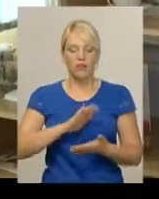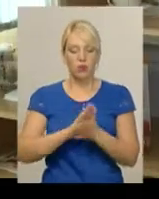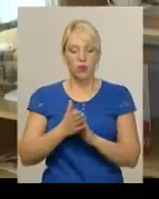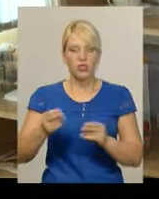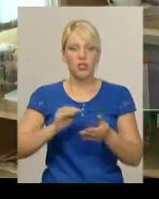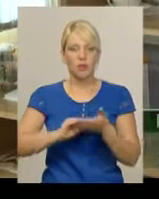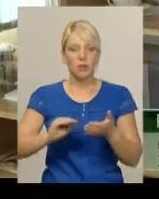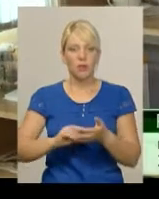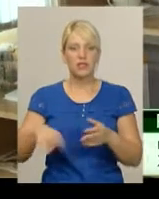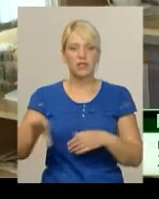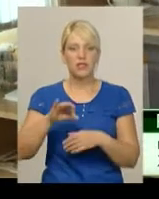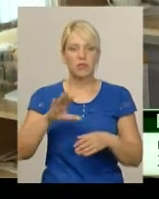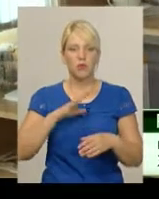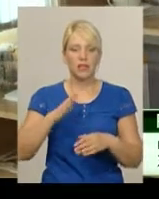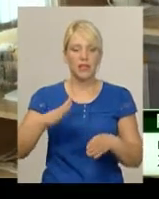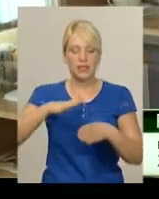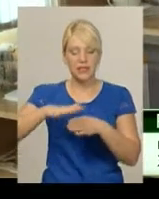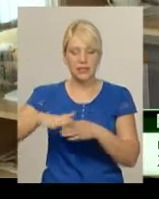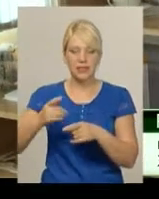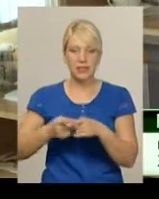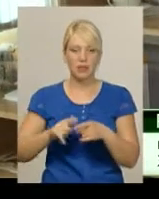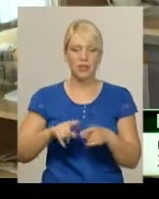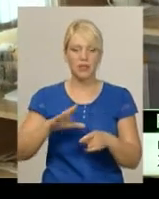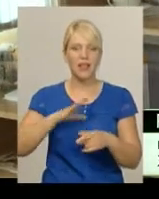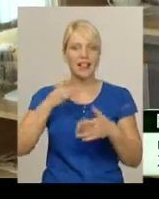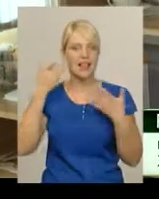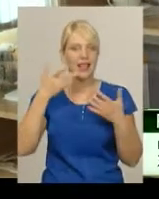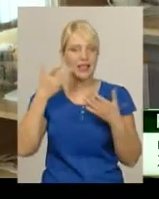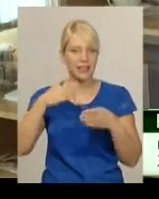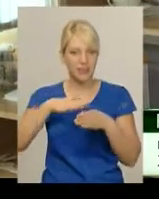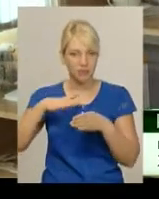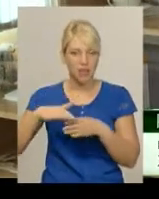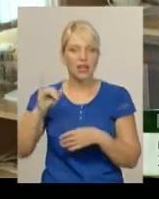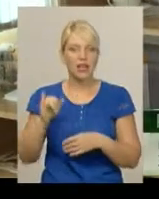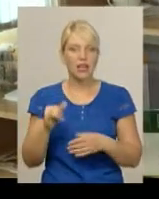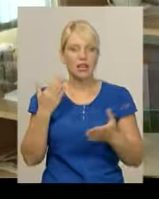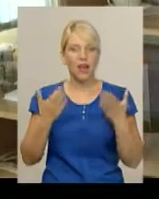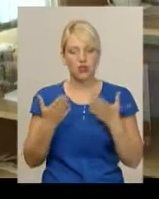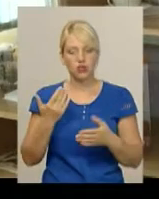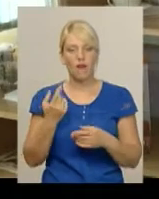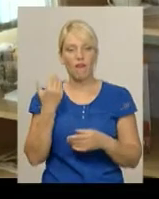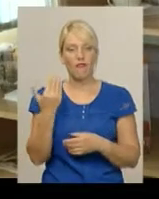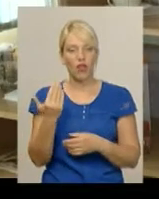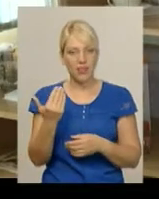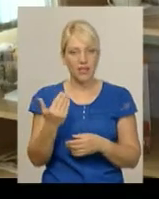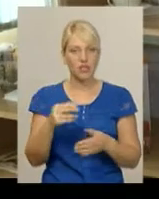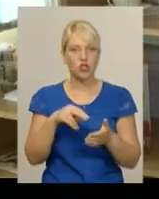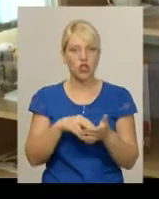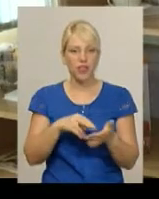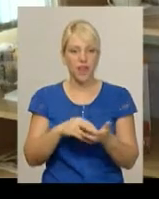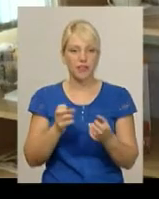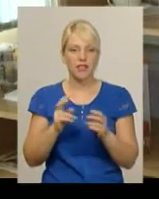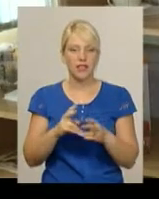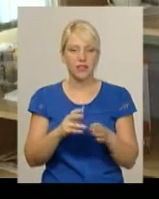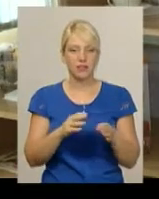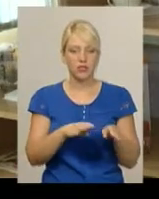конструкції всі мають бути з легких конструкцій, це найперше. По-друге, якщо вони стоять якимось